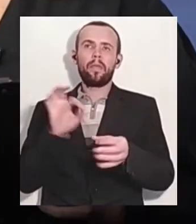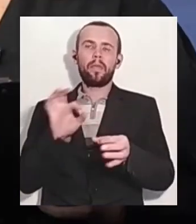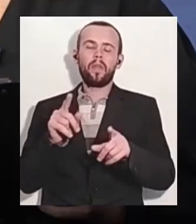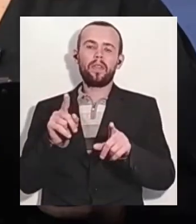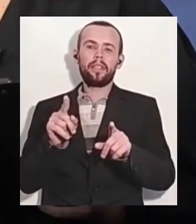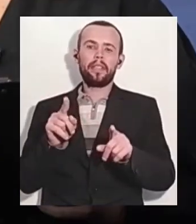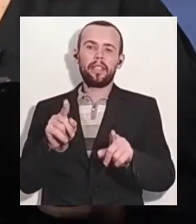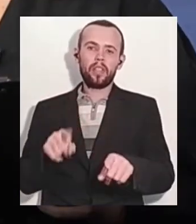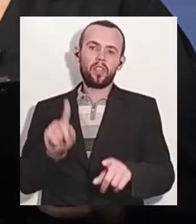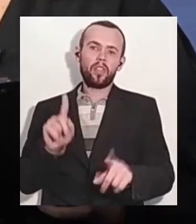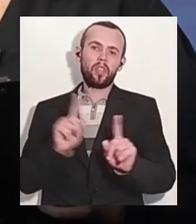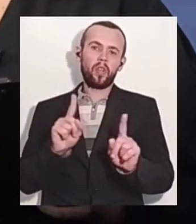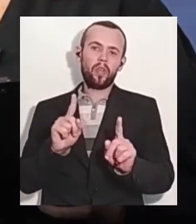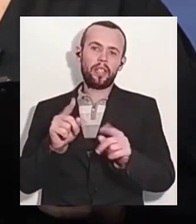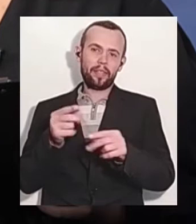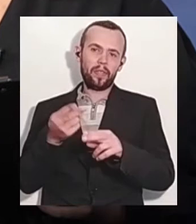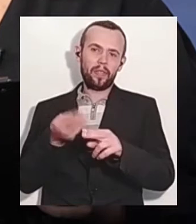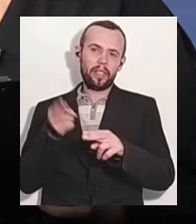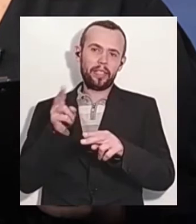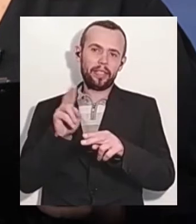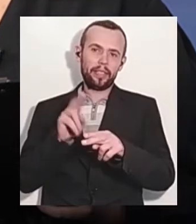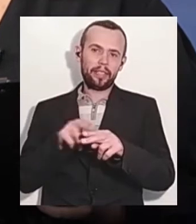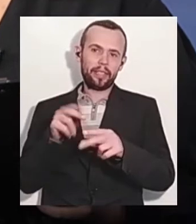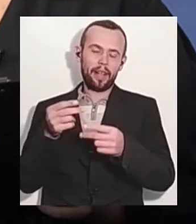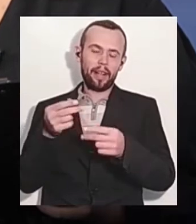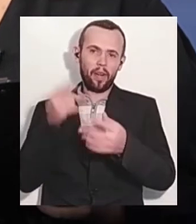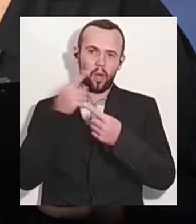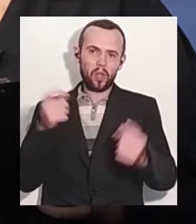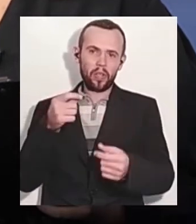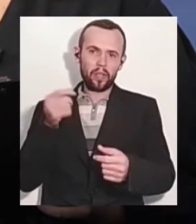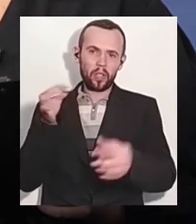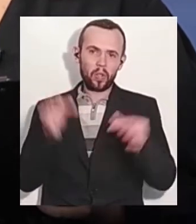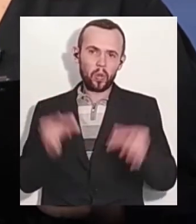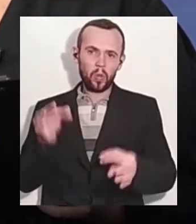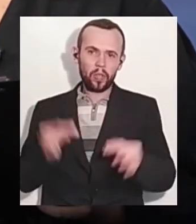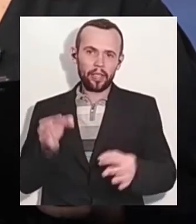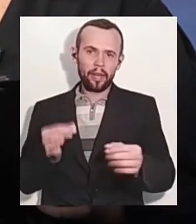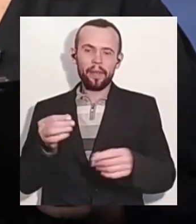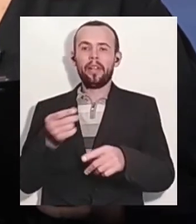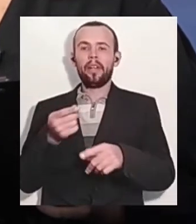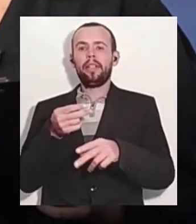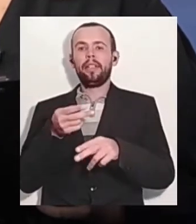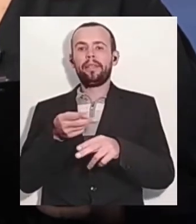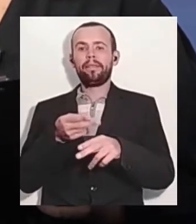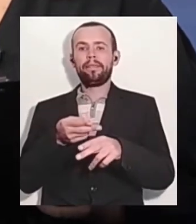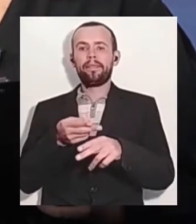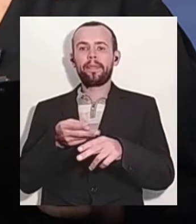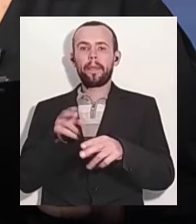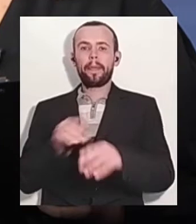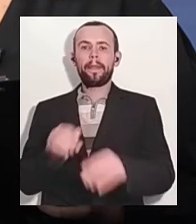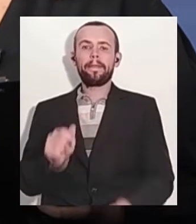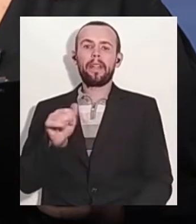То, що людей доводять до відчаю і вони вчиняють, це вже вдруге вони вчиняють